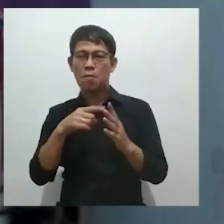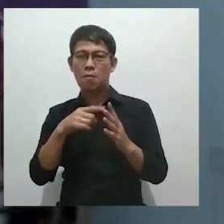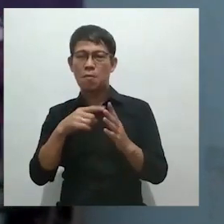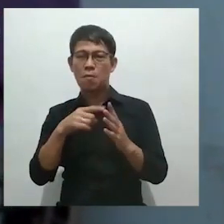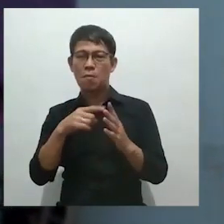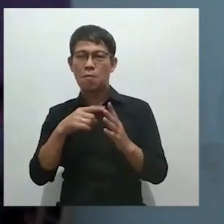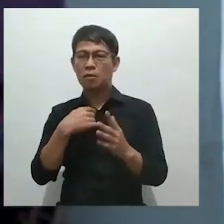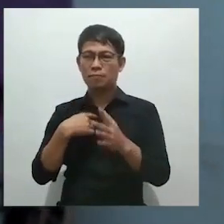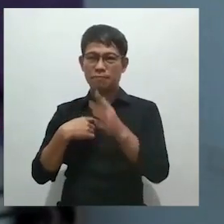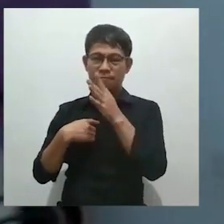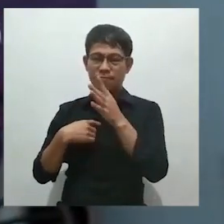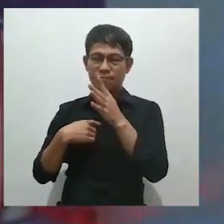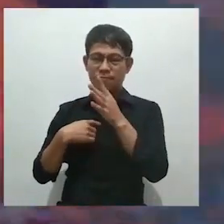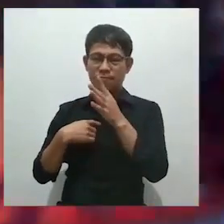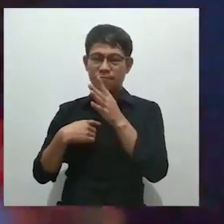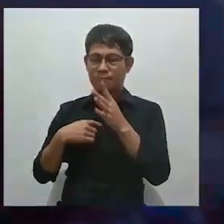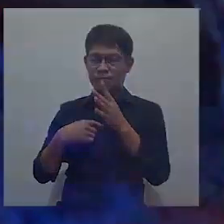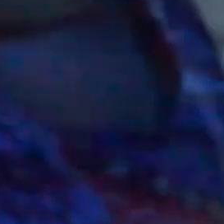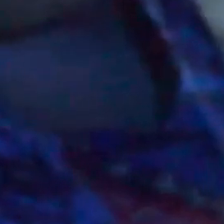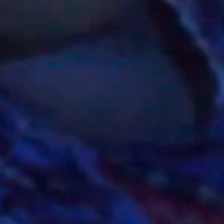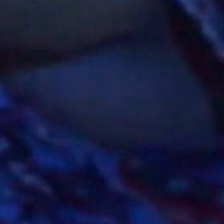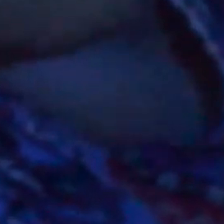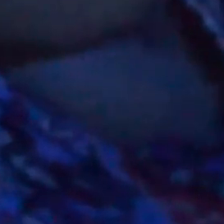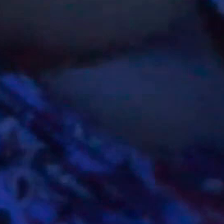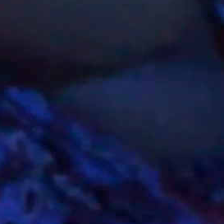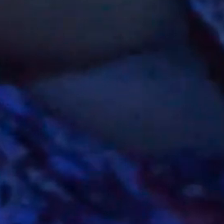nanay Kailangan mahaba yung patensya